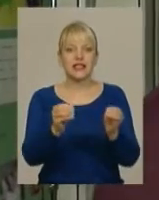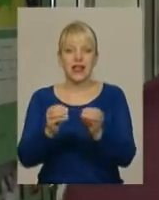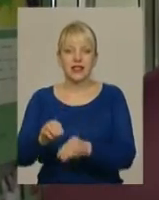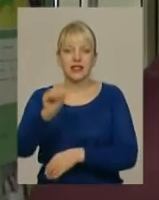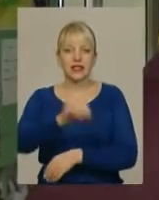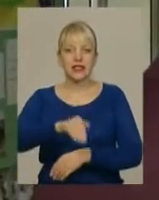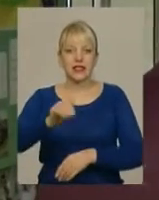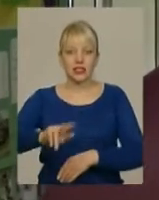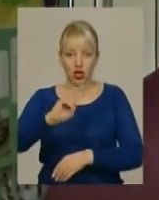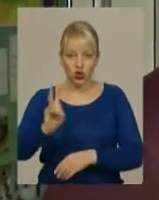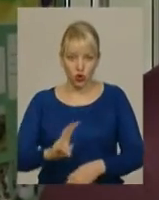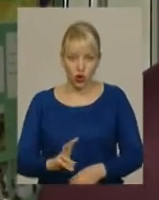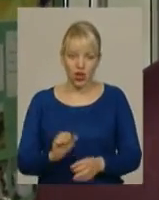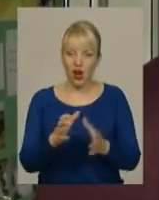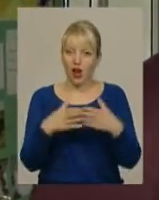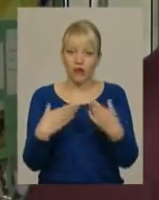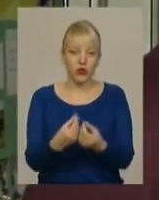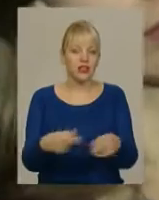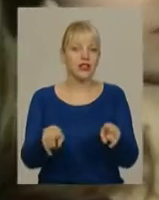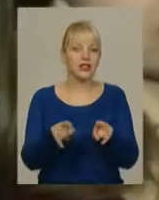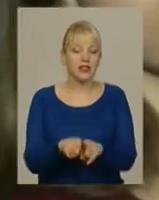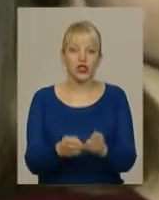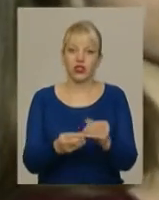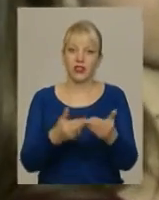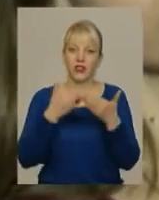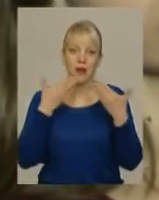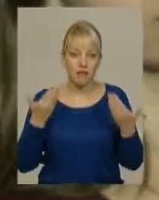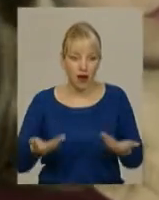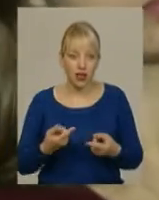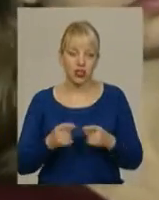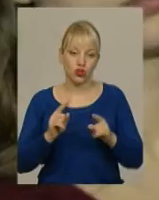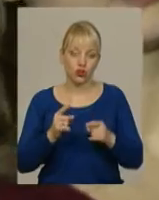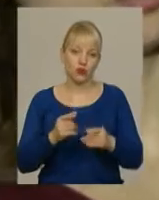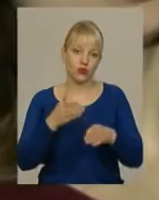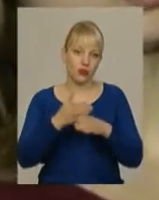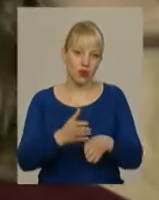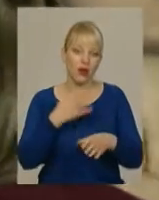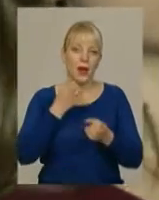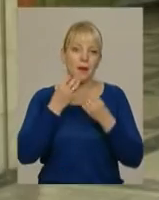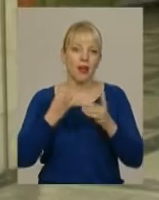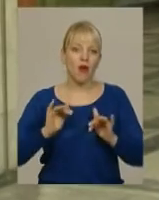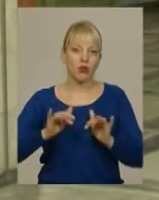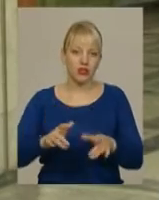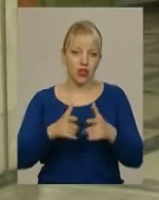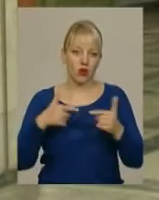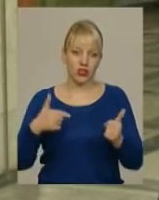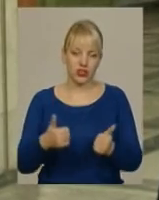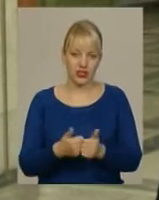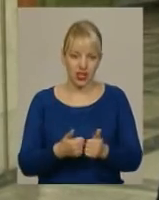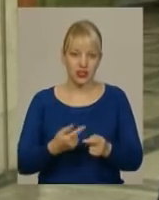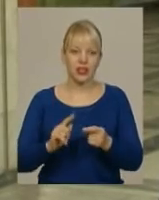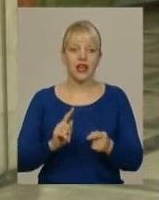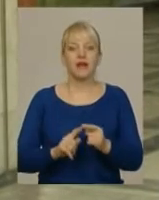Олександр. А в родини таких грошей немає. Допомагає збирати кошти благодійна організація «Подих надії». Її керівниця Тетяна Юзипчук